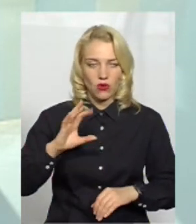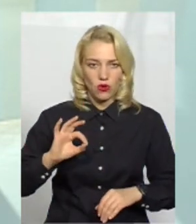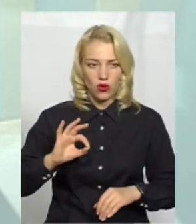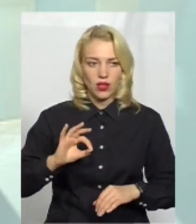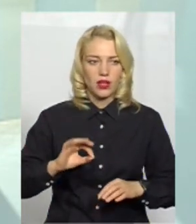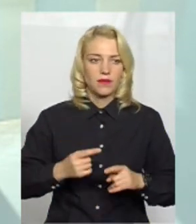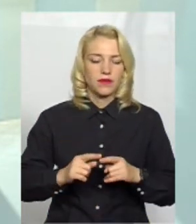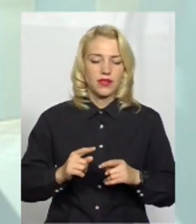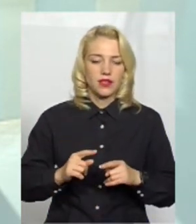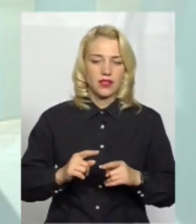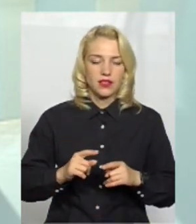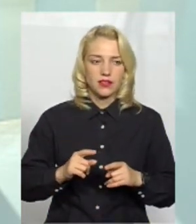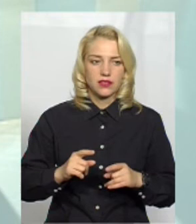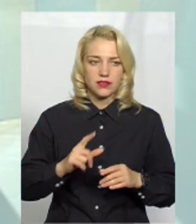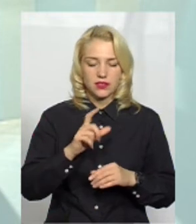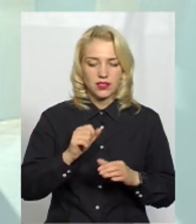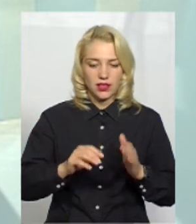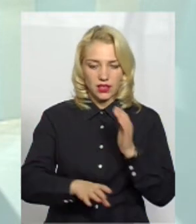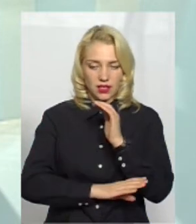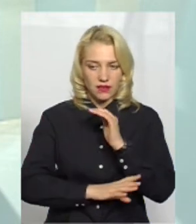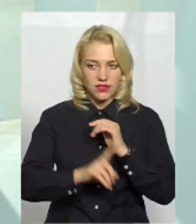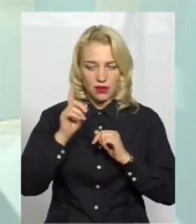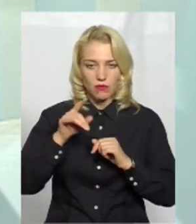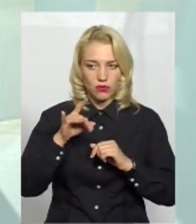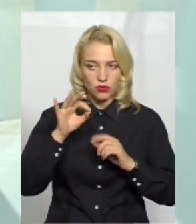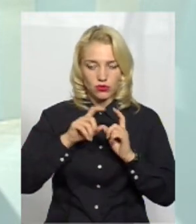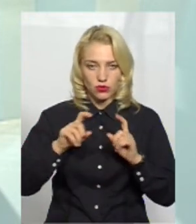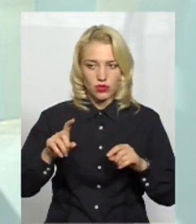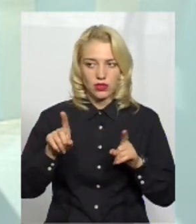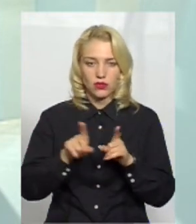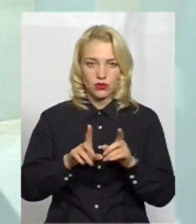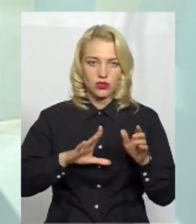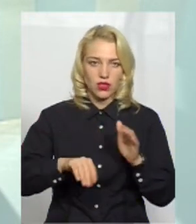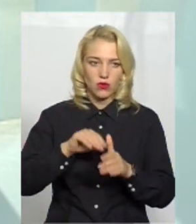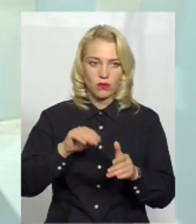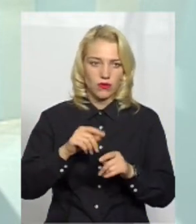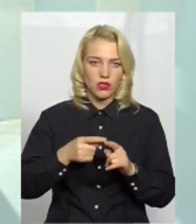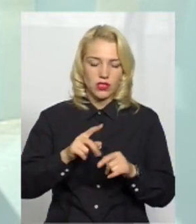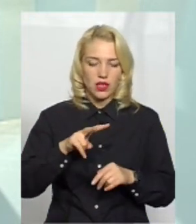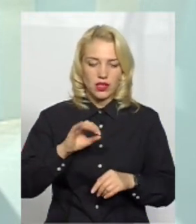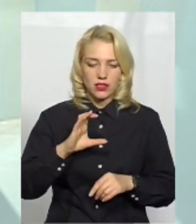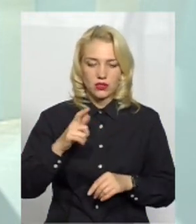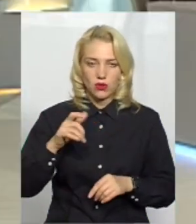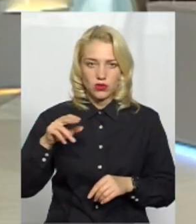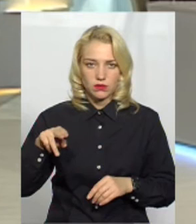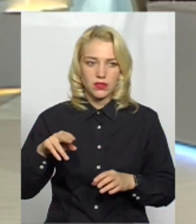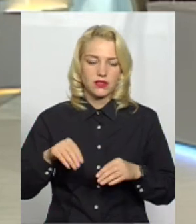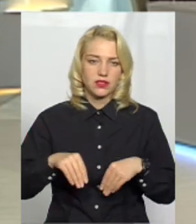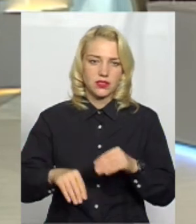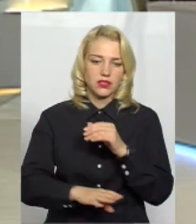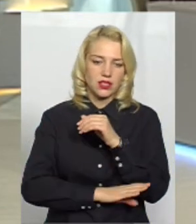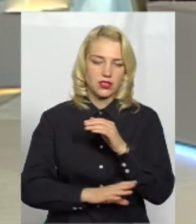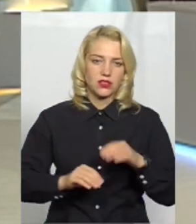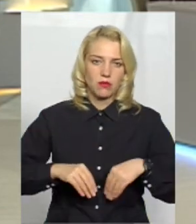екологічний проєкт, це тисячу дерев, ми знаємо про це, про школи. І вони також закупляли в цьому лісгоспі саджанці. Посадили